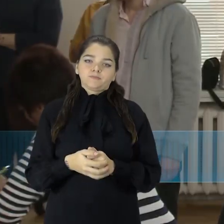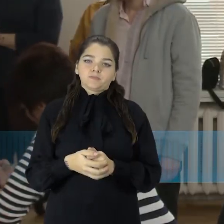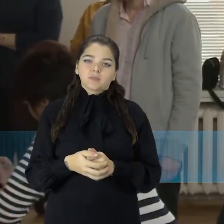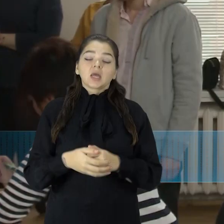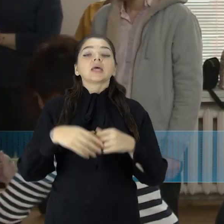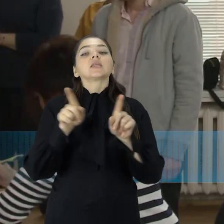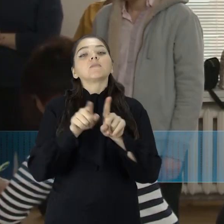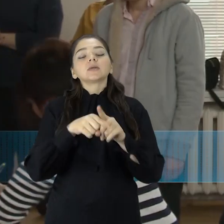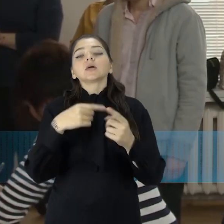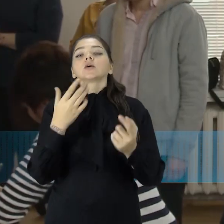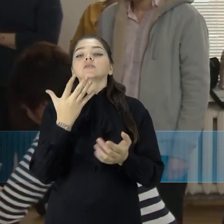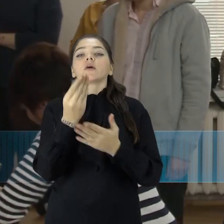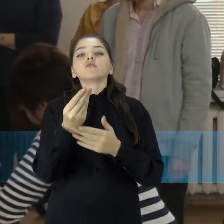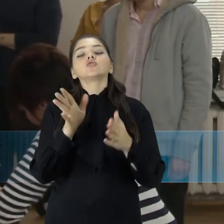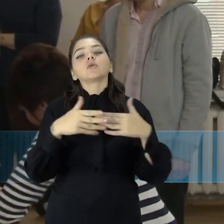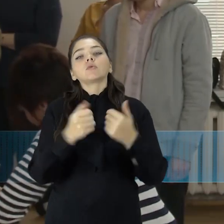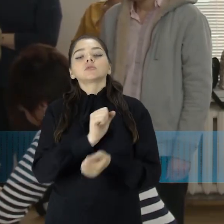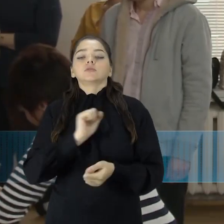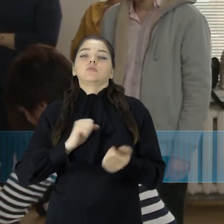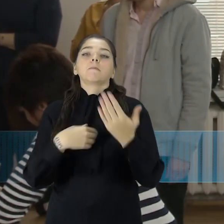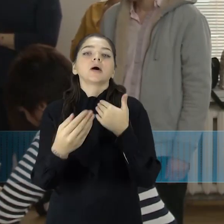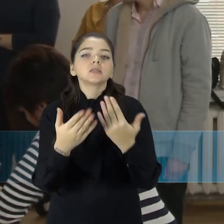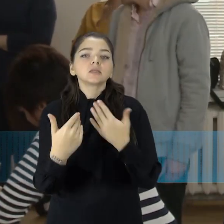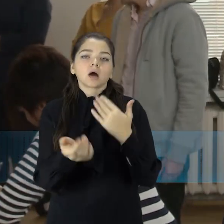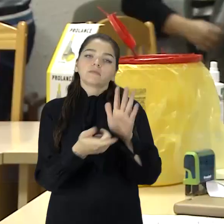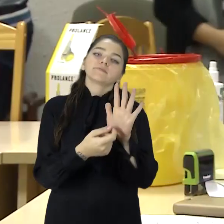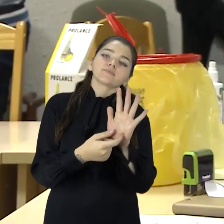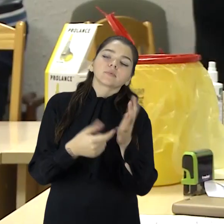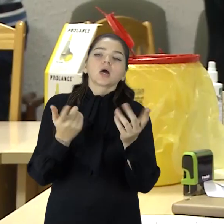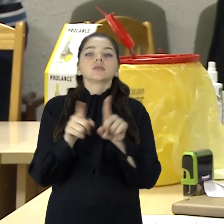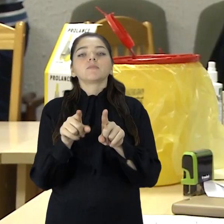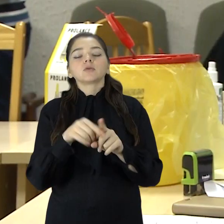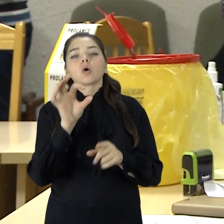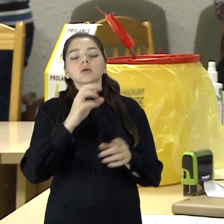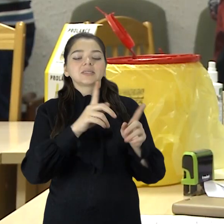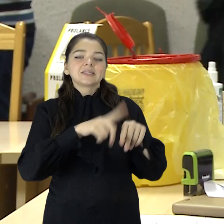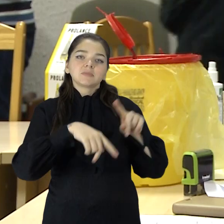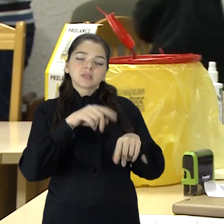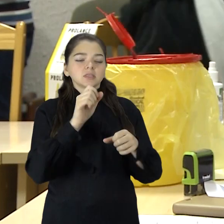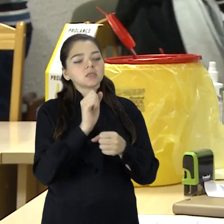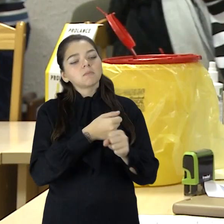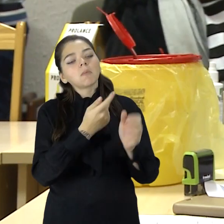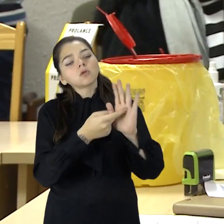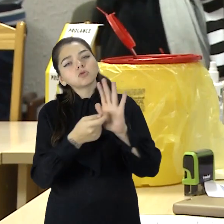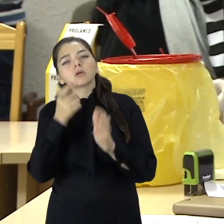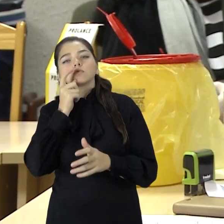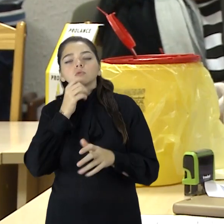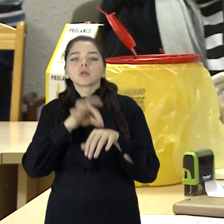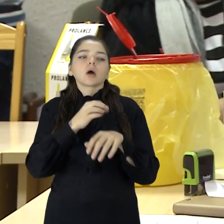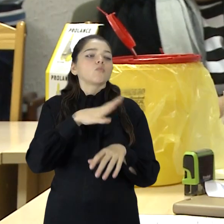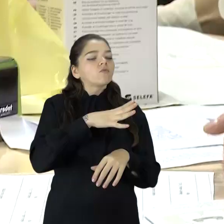tyrimas. Pendrauti su savo šeimos gydytojų, įsiaiškinti savo šeimininę namnezą ir sergančiųjų. Jeigu yra ansvoris,